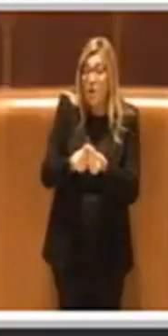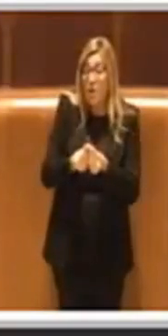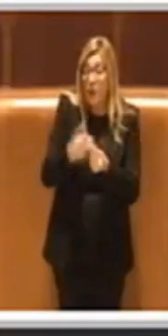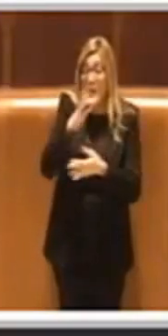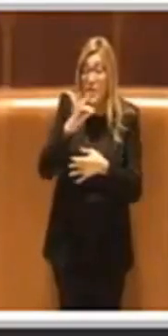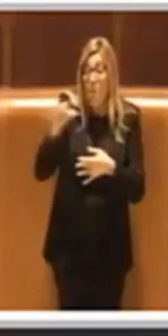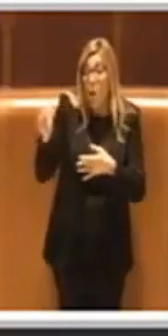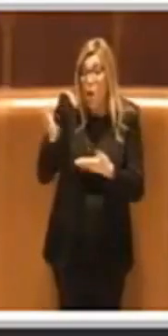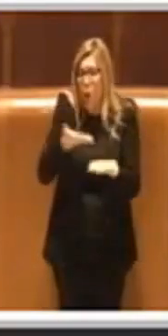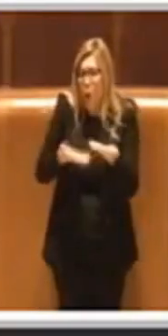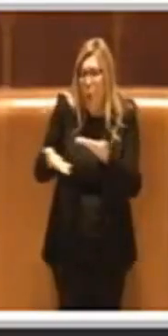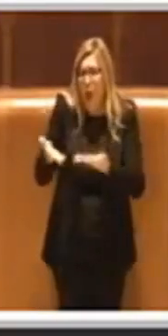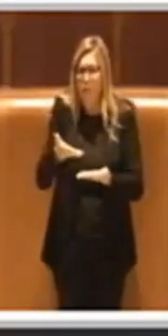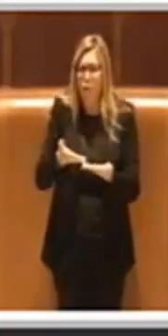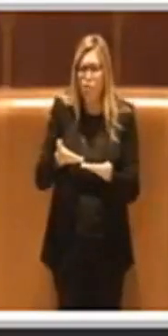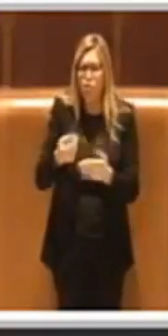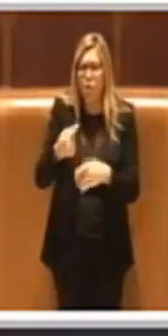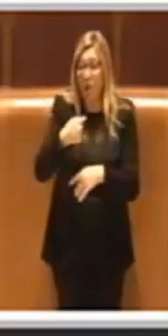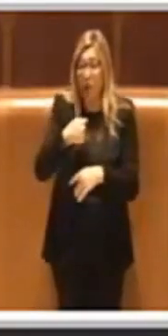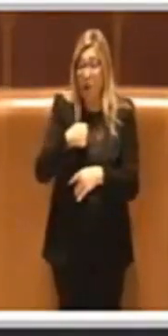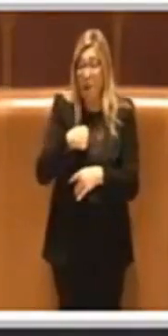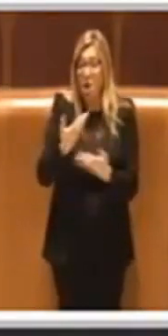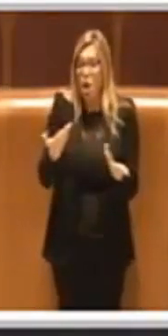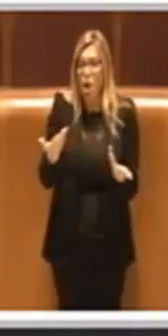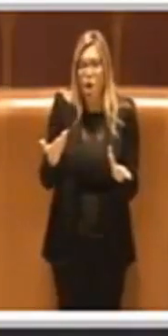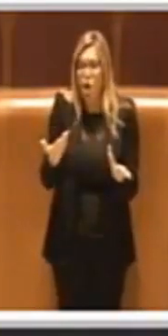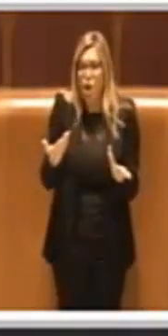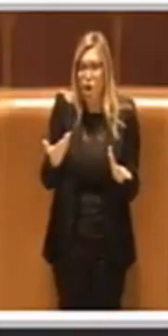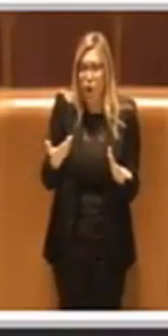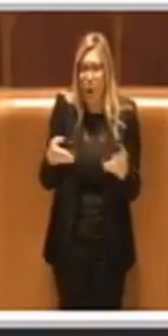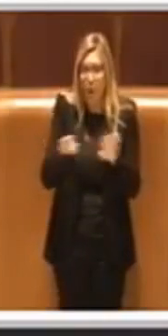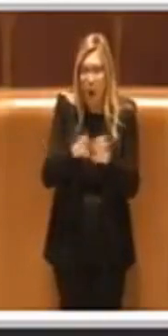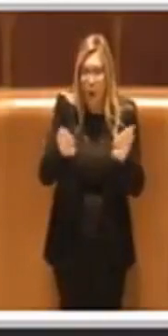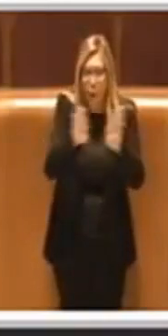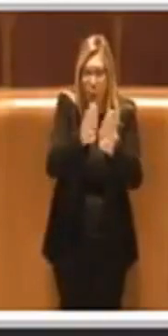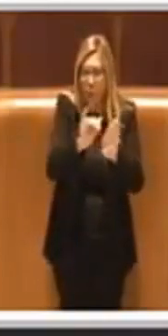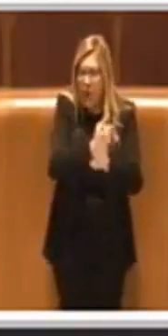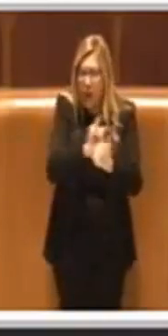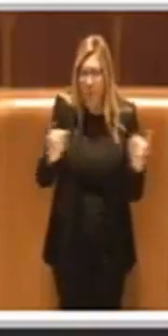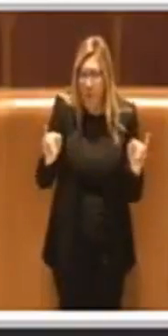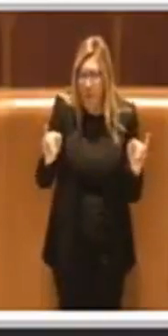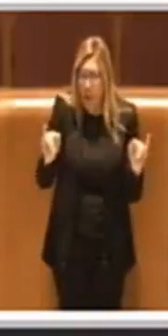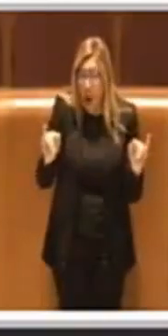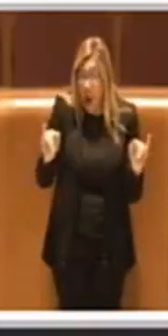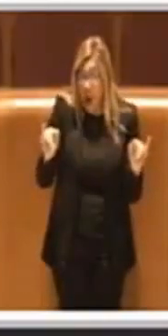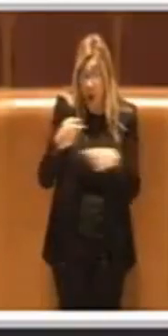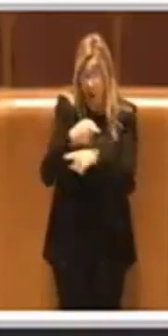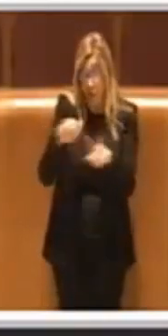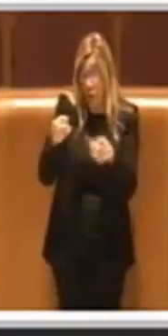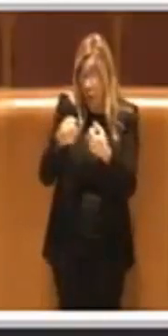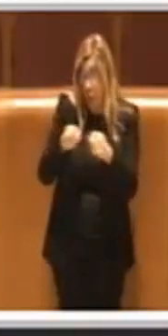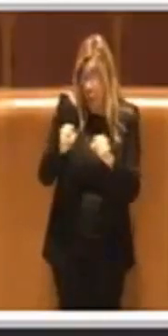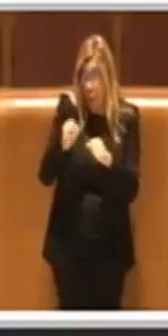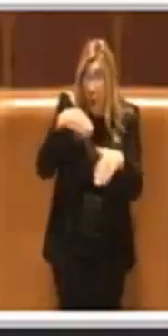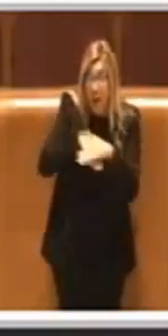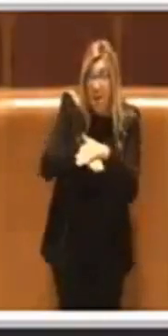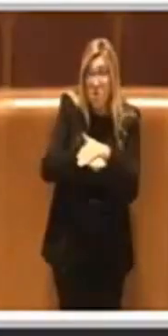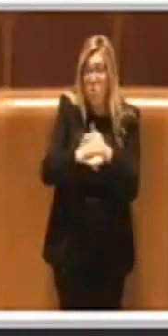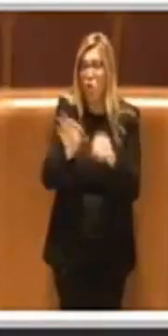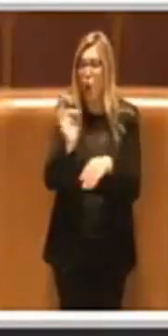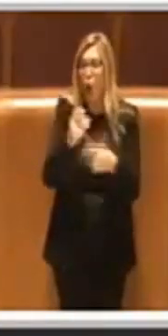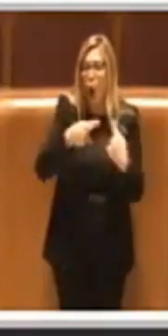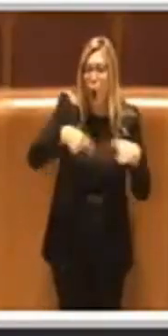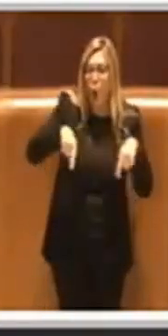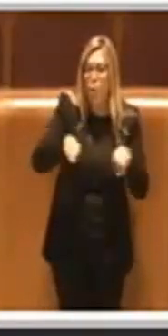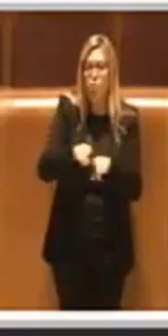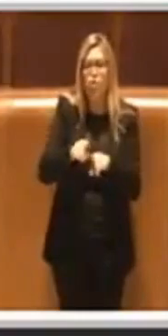che io non ho chiuso mai la porta davanti a nessuno e questo non me lo potete nascondere nelle commissioni e anche